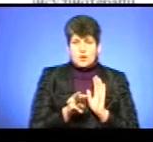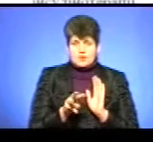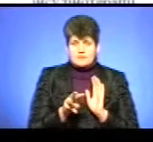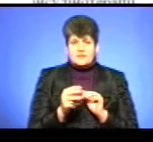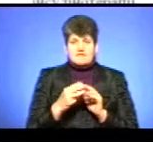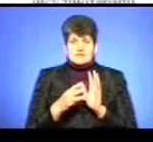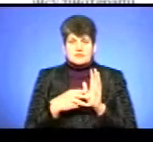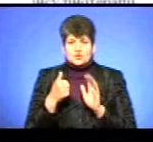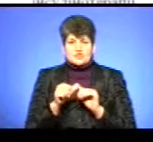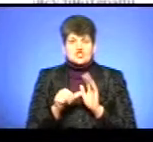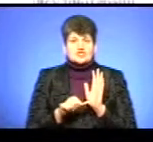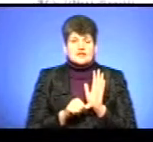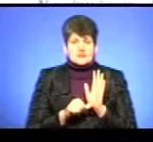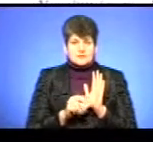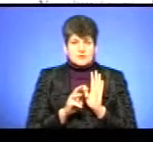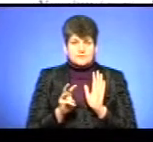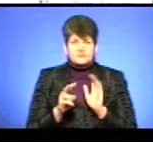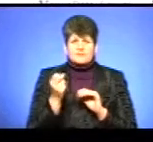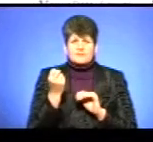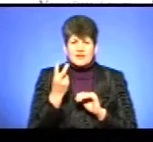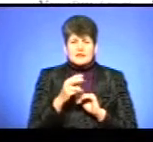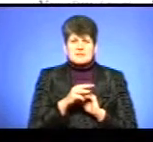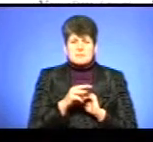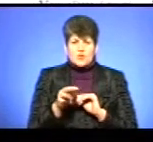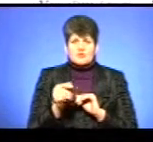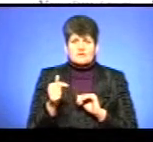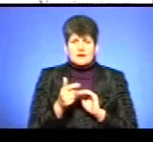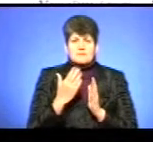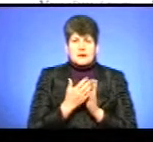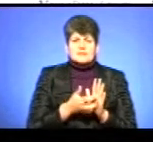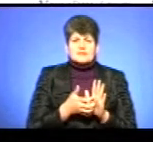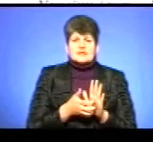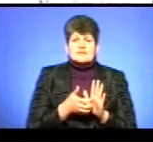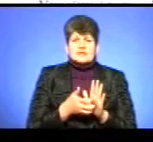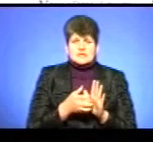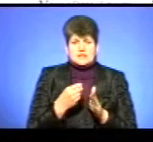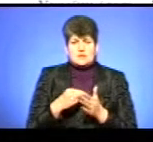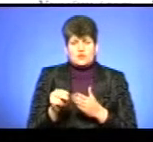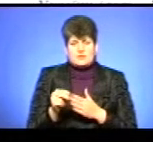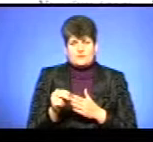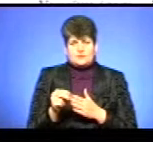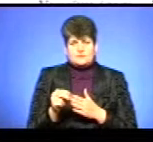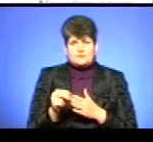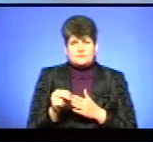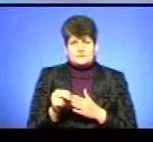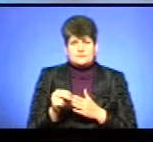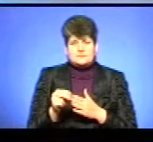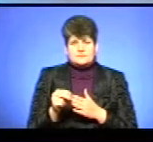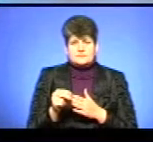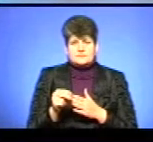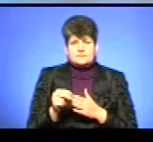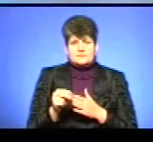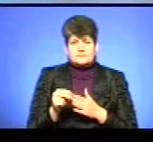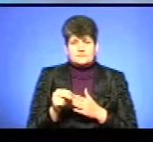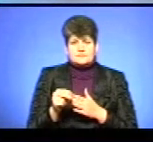2018 році – 16. Тобто, 12 мільйонів гривень маємо дефіцит на закупівлю препарату. Я